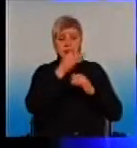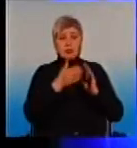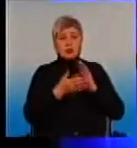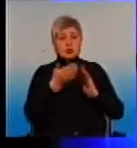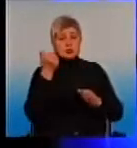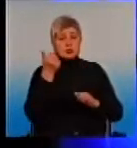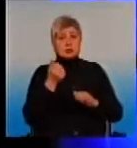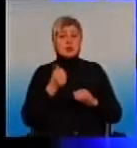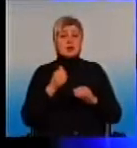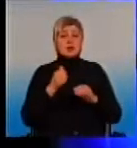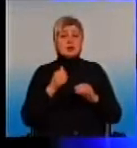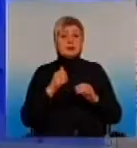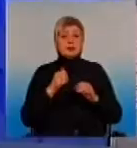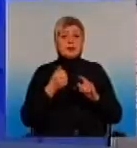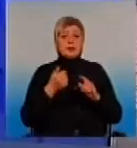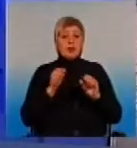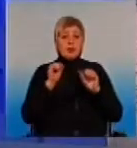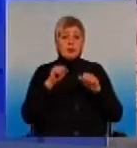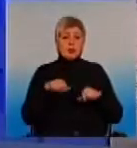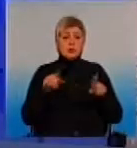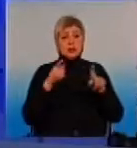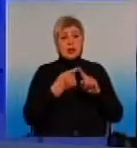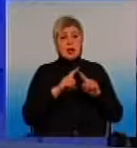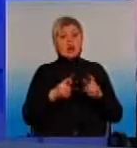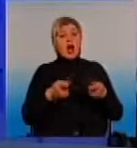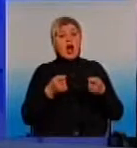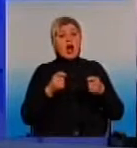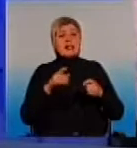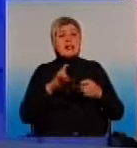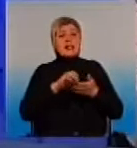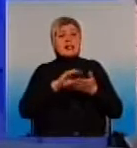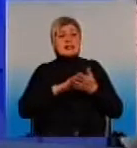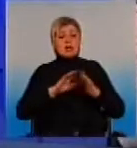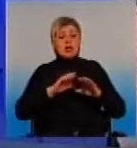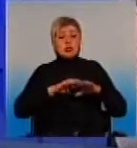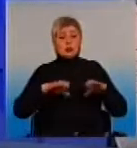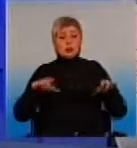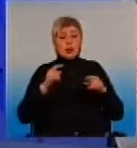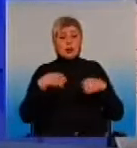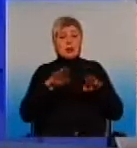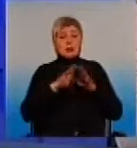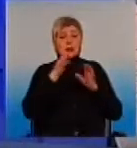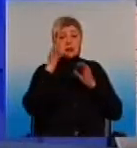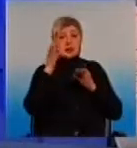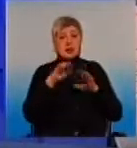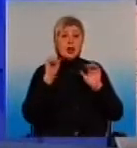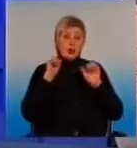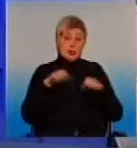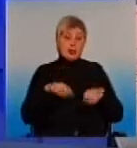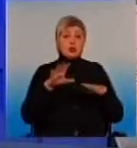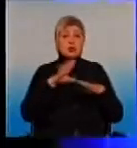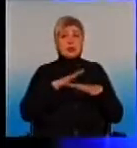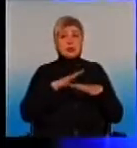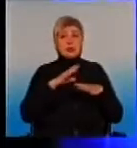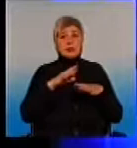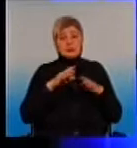Може це на реєстратурі, так сказали просто, якась одна людина не була до кінця поінформована. Да, може бути, не